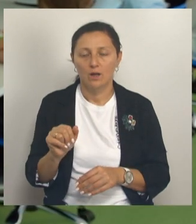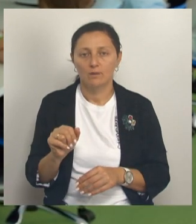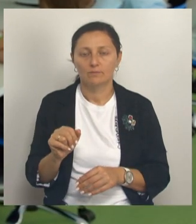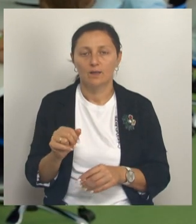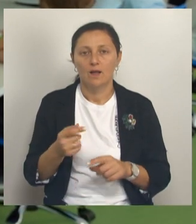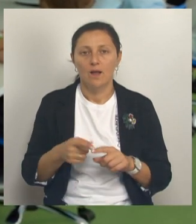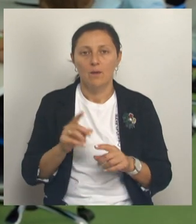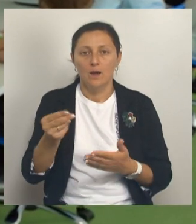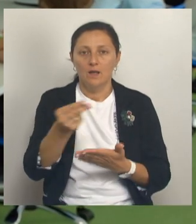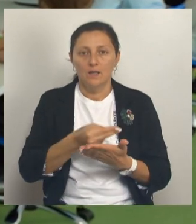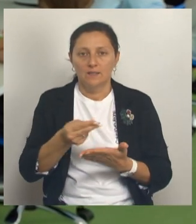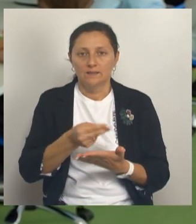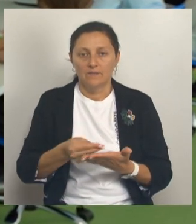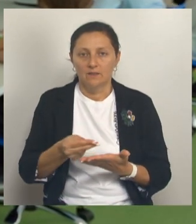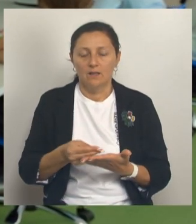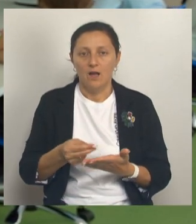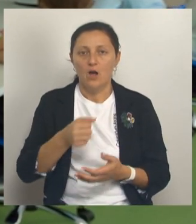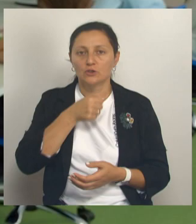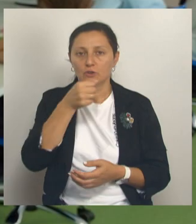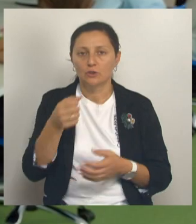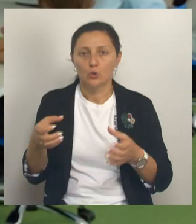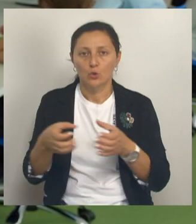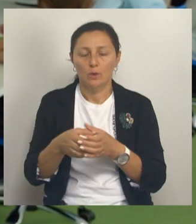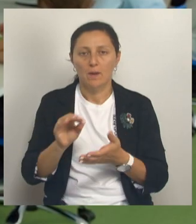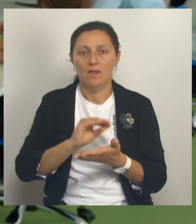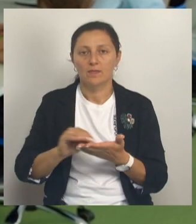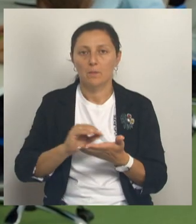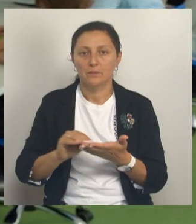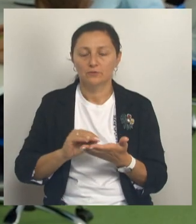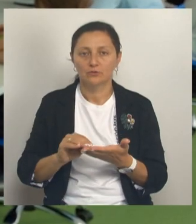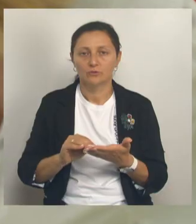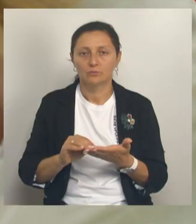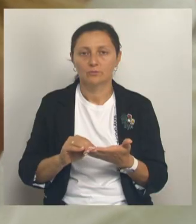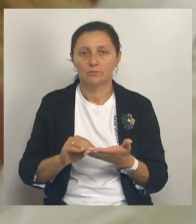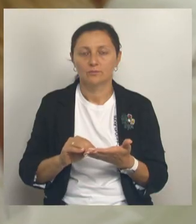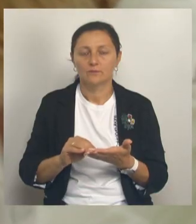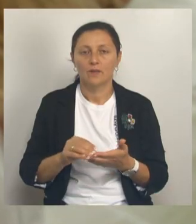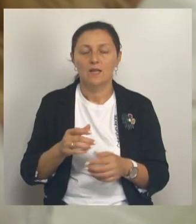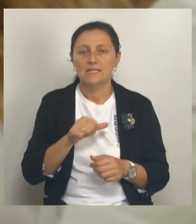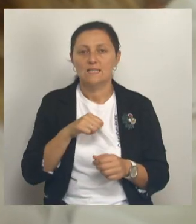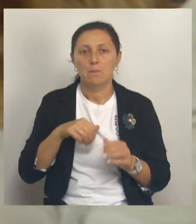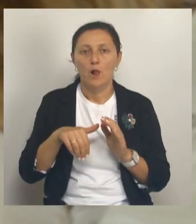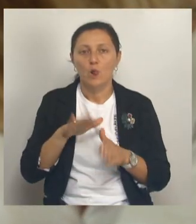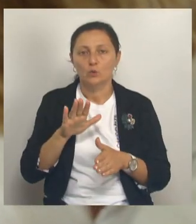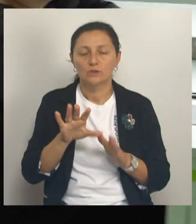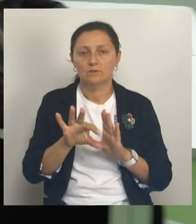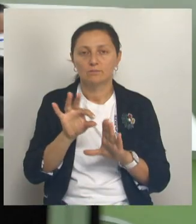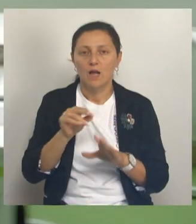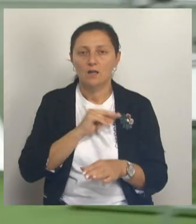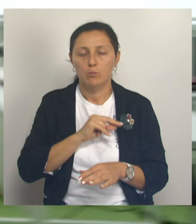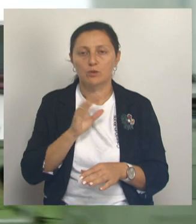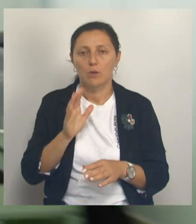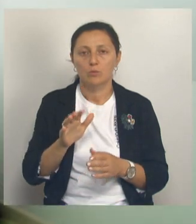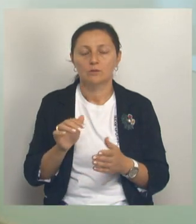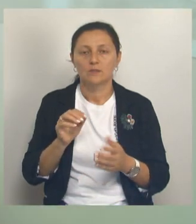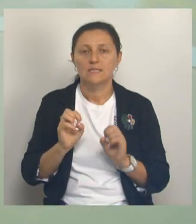иллюстрацией. Старшая группа напишет «СЦ» по «Органике». Лучшие работы опубликуют в «Альманахе-органике»,